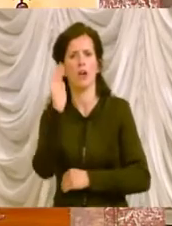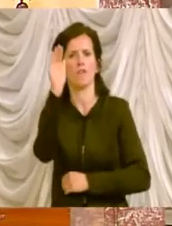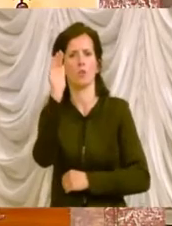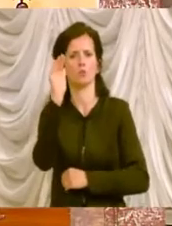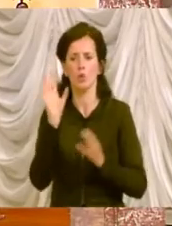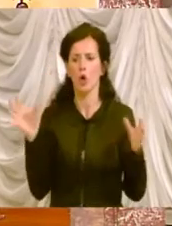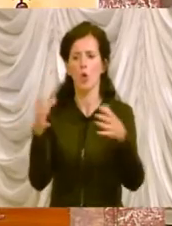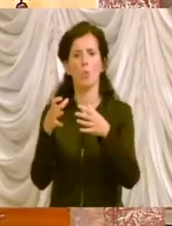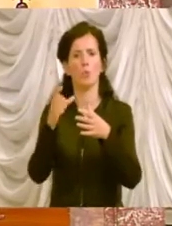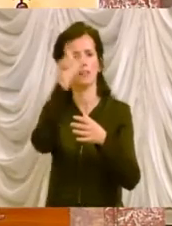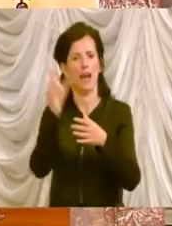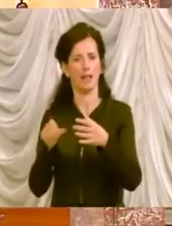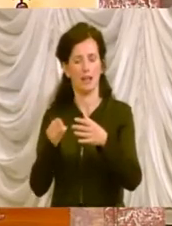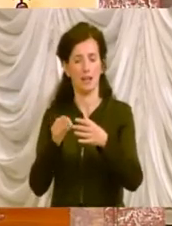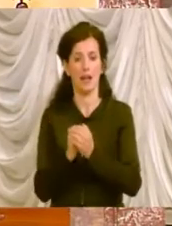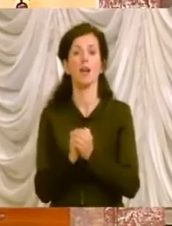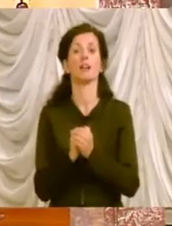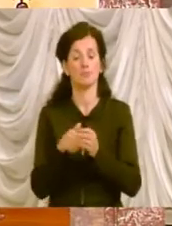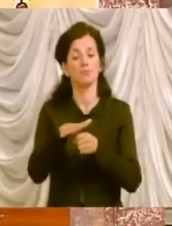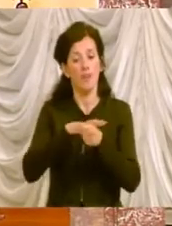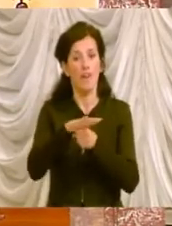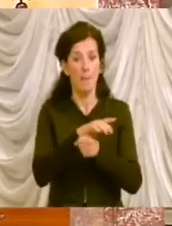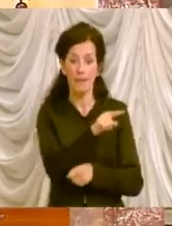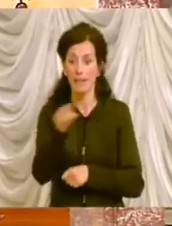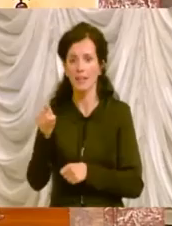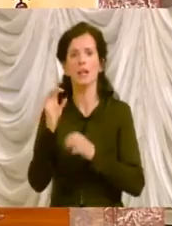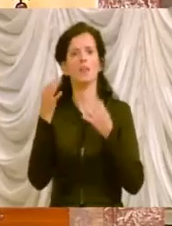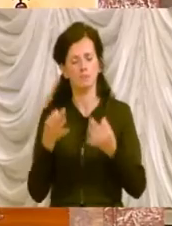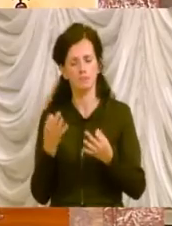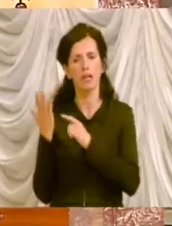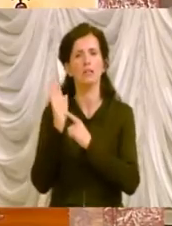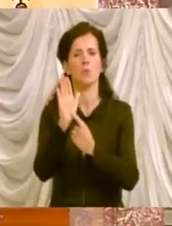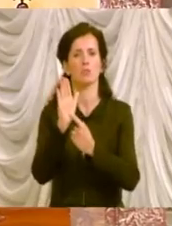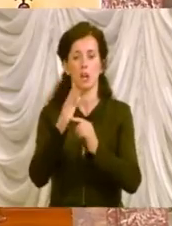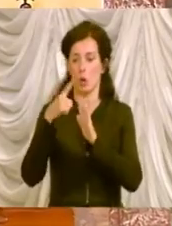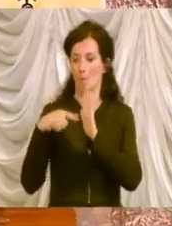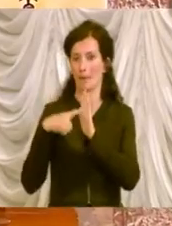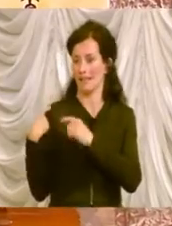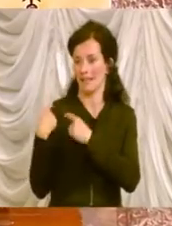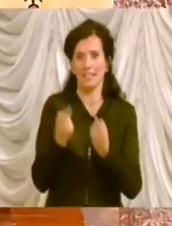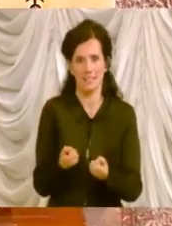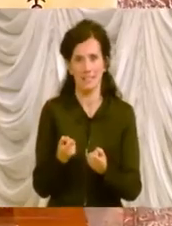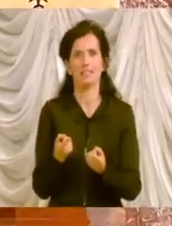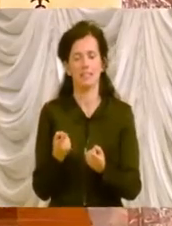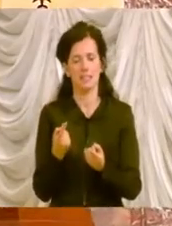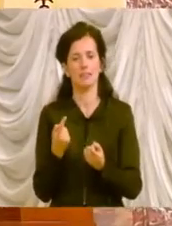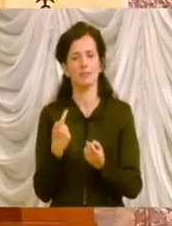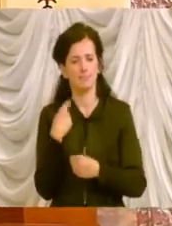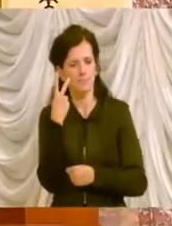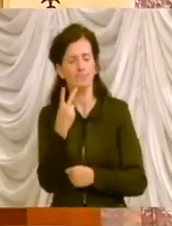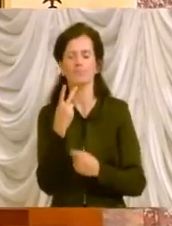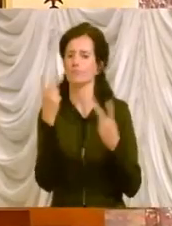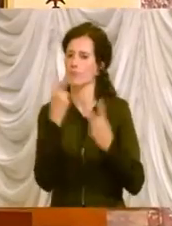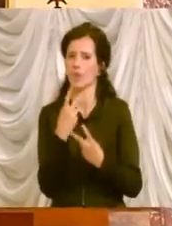nostra comunità. Le famiglie lo hanno dimostrato particolarmente in questi mesi ed è importante, io ho molto apprezzato il